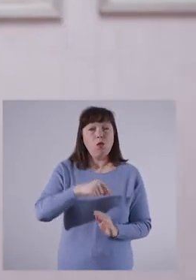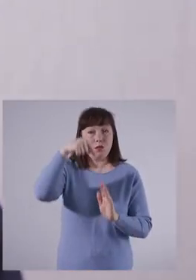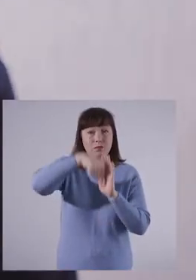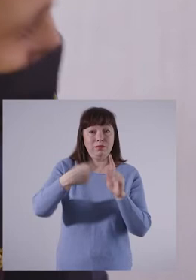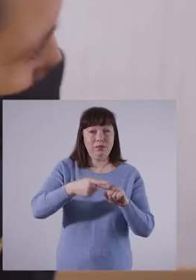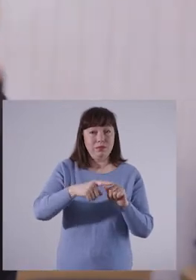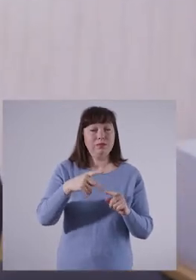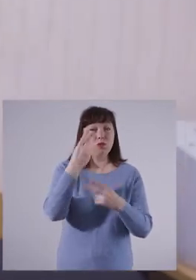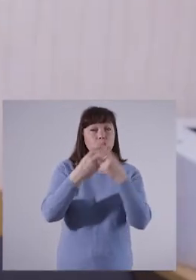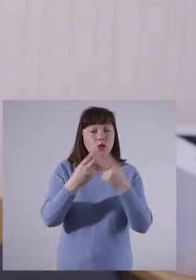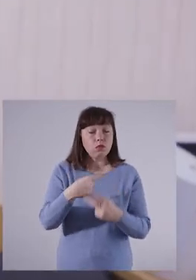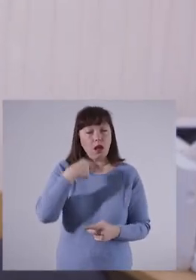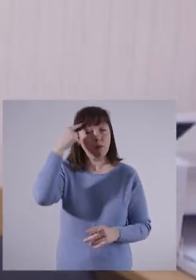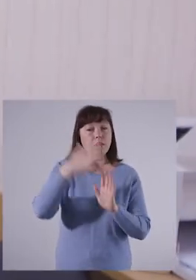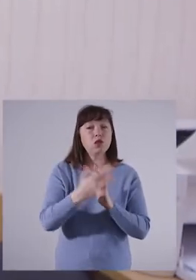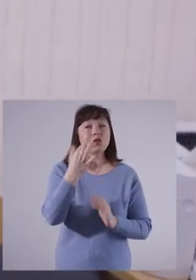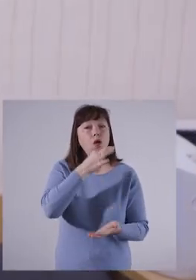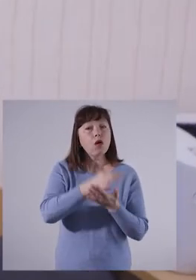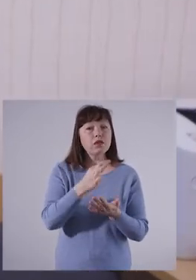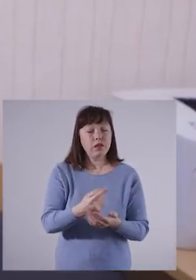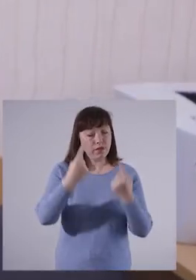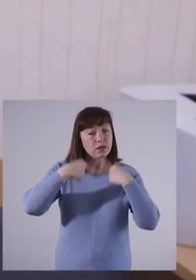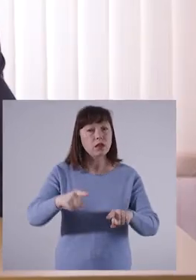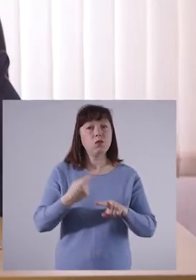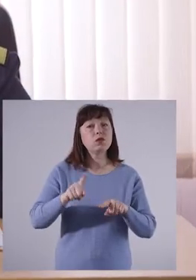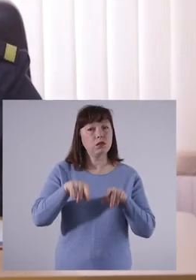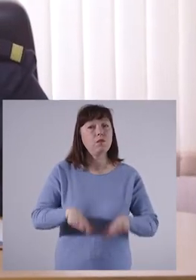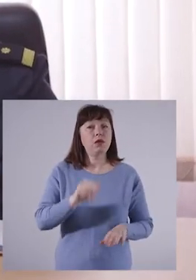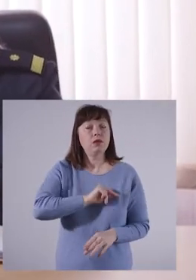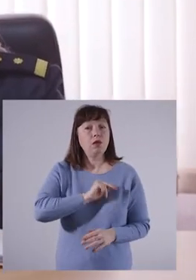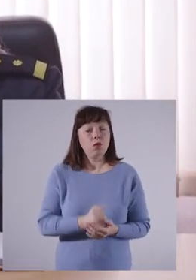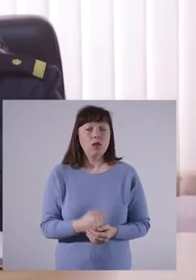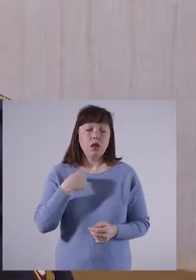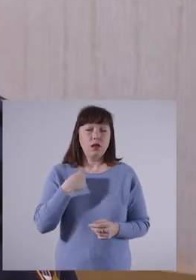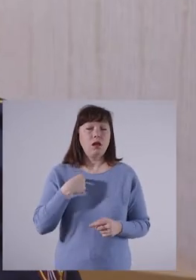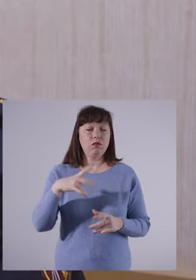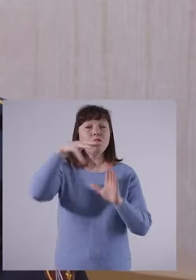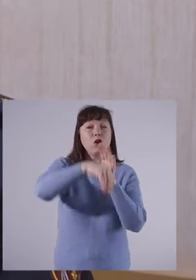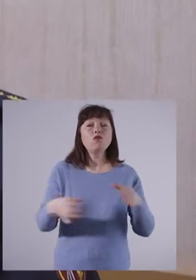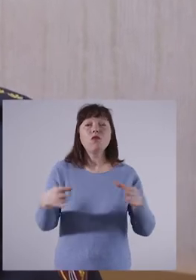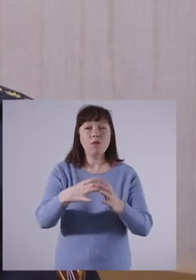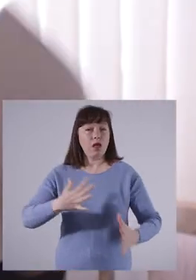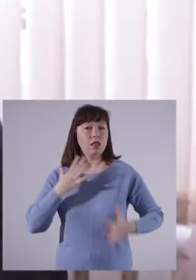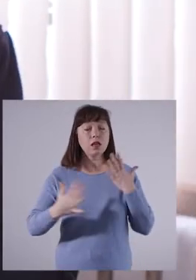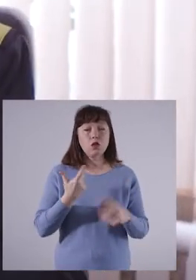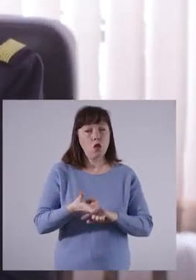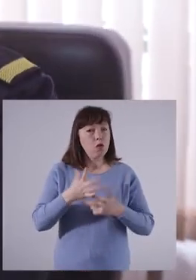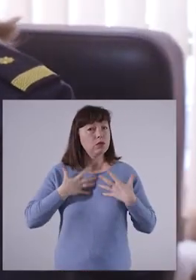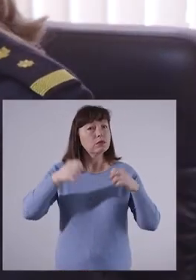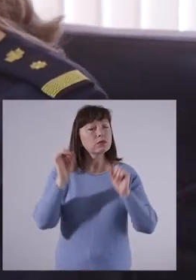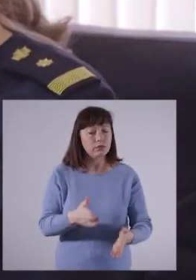a activa aici am înțeles câtă responsabilitate necesită acest lucru. Am parte de o echipă energică